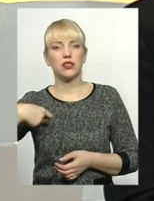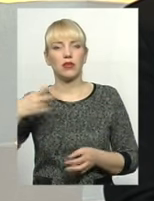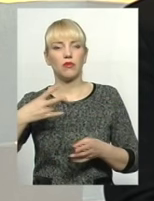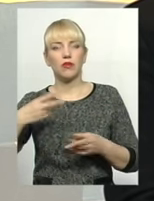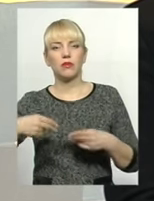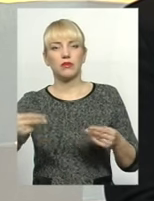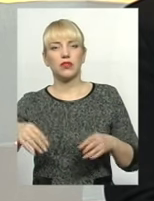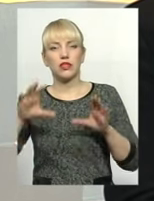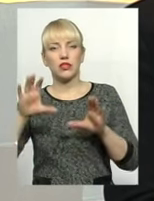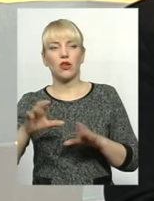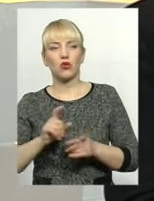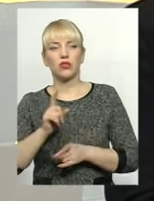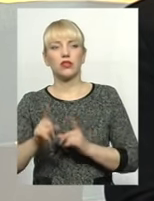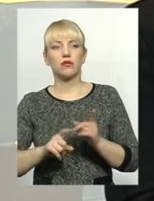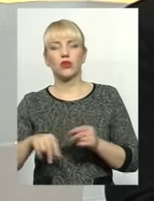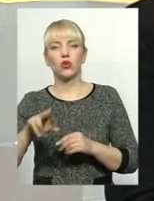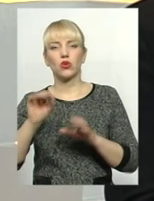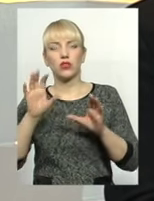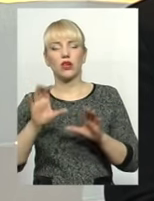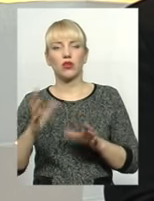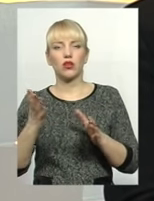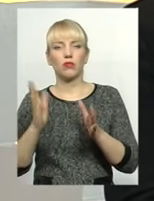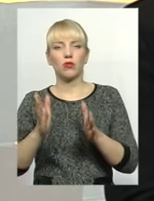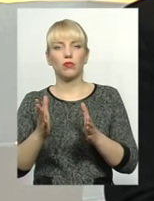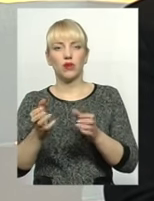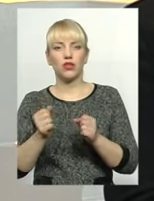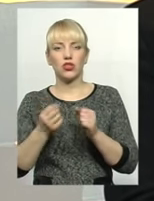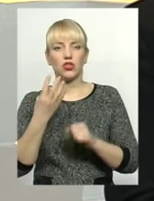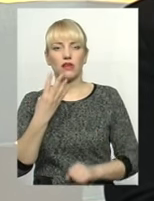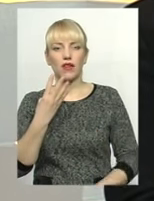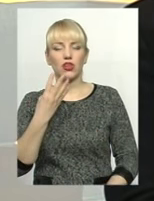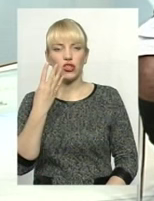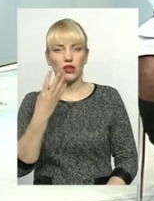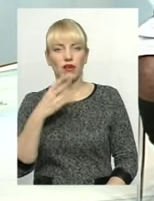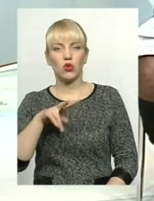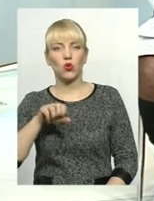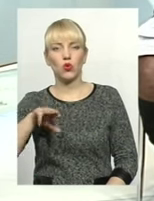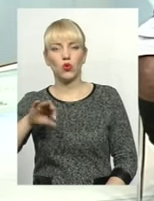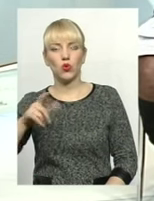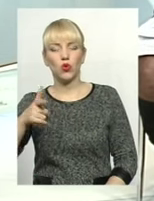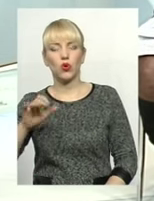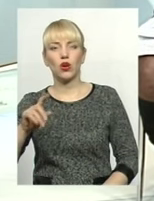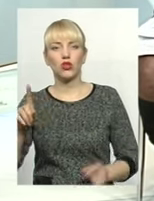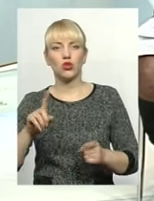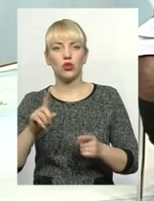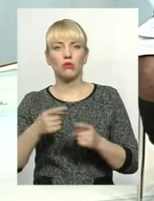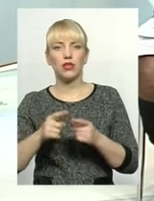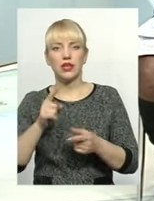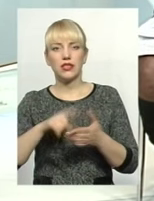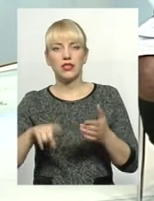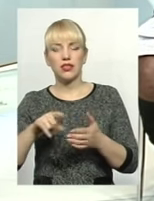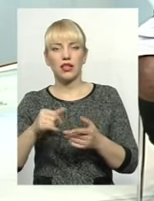підписати зміни до закону, які були прийняті 4 лютого, щоб повернути статтю 27, тобто зняти і повернути нас на